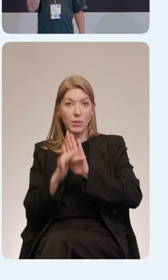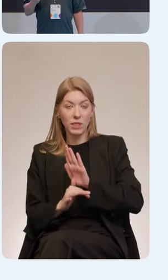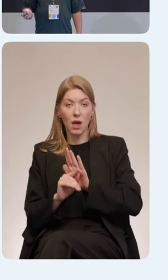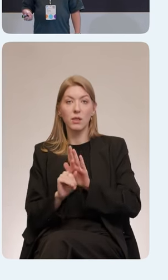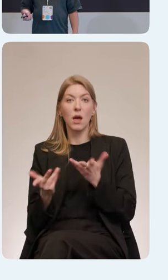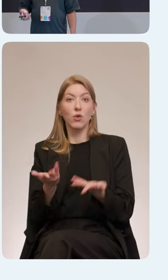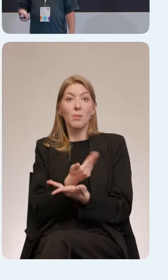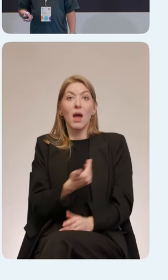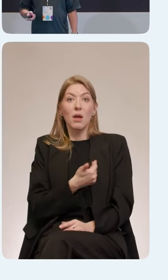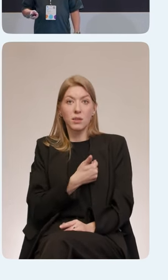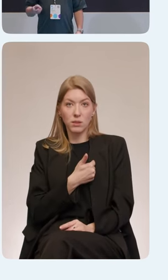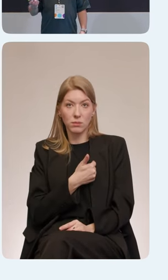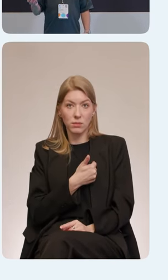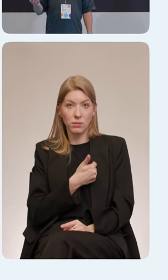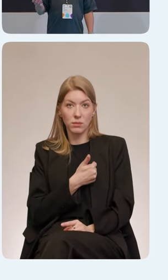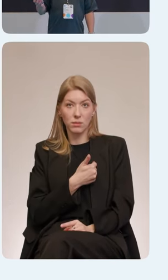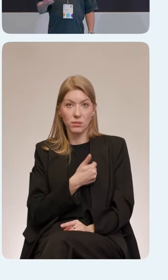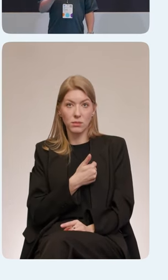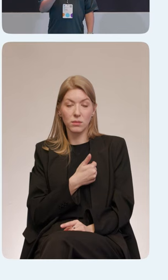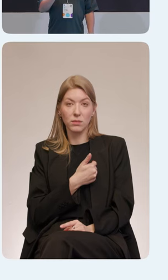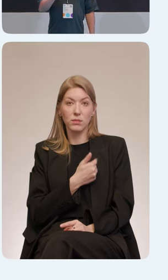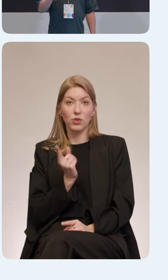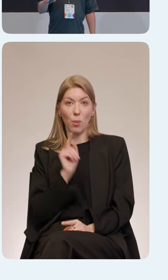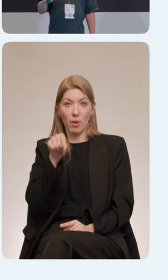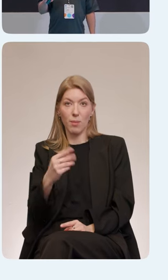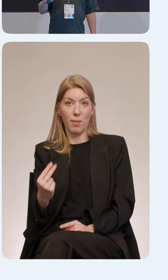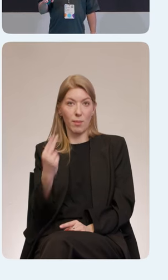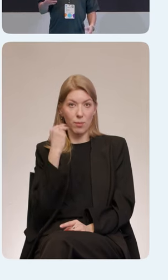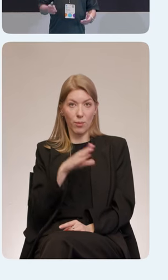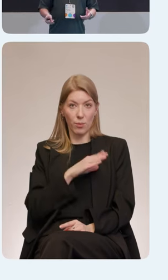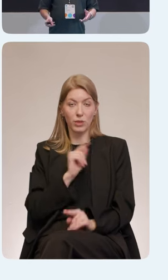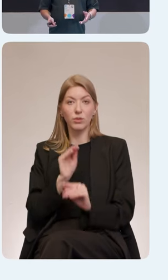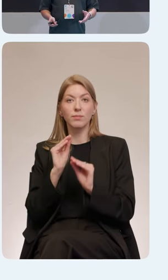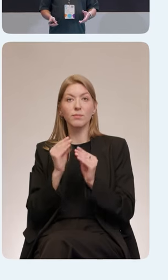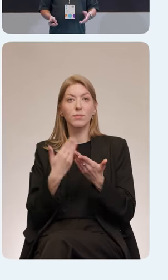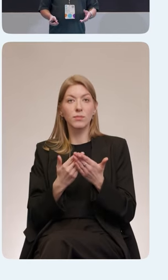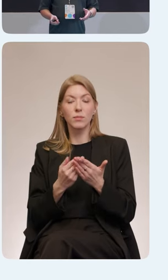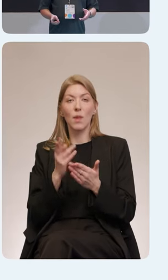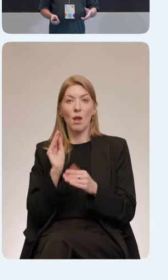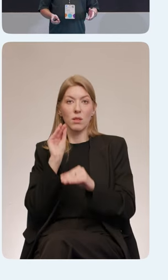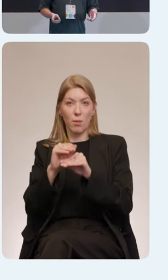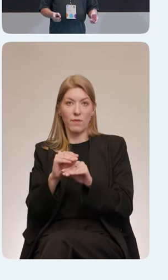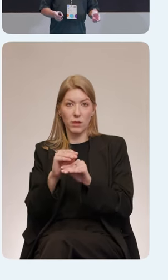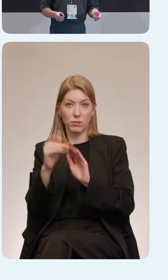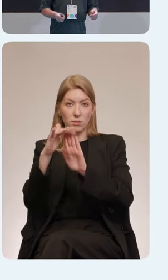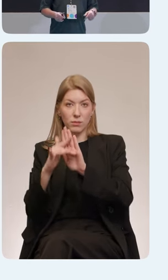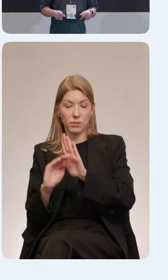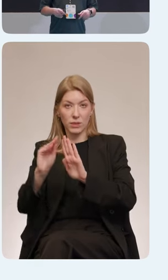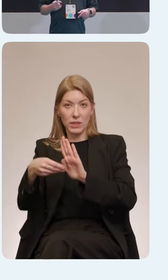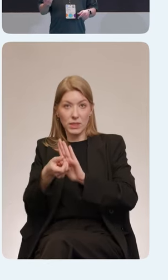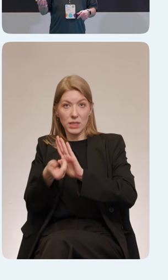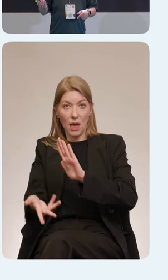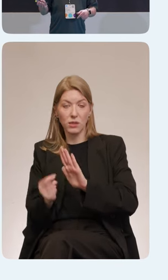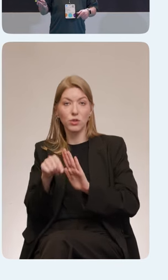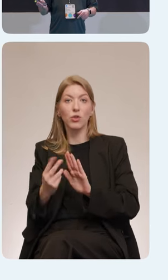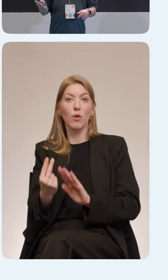было у него для скринридера, то есть там описываем роли, роли все там добавлены, то есть их не нужно запоминать,